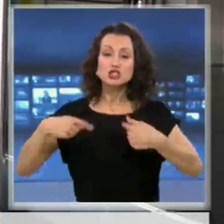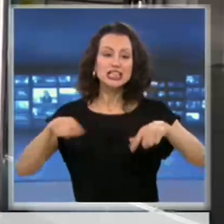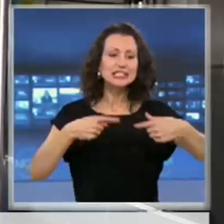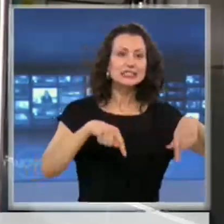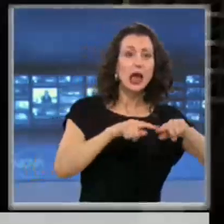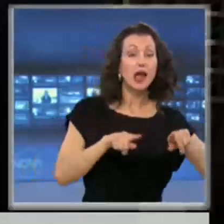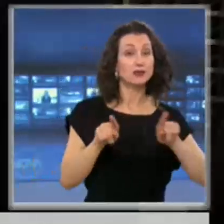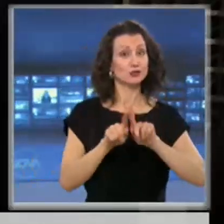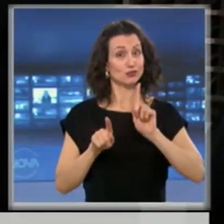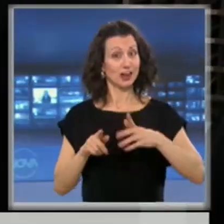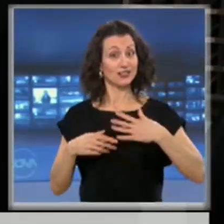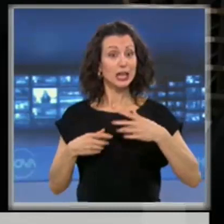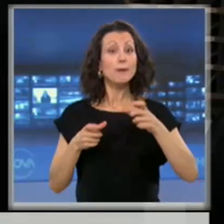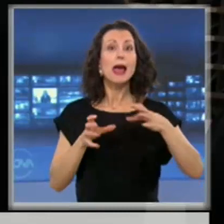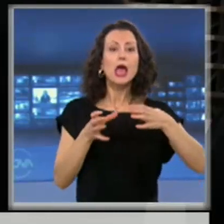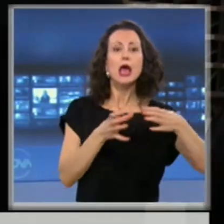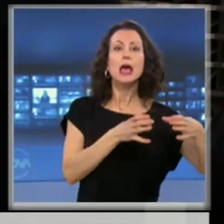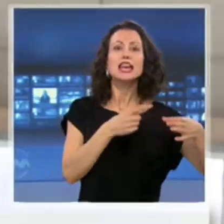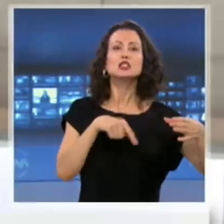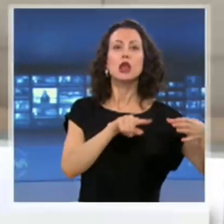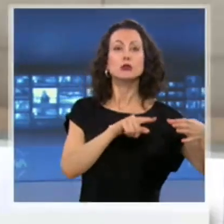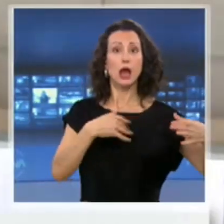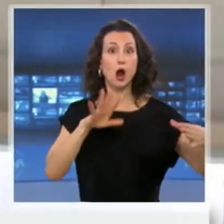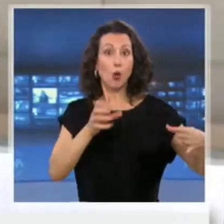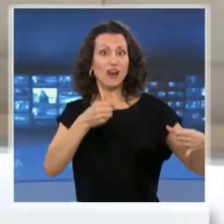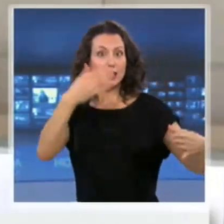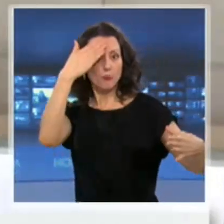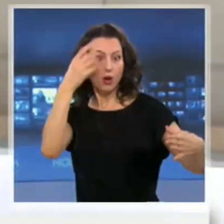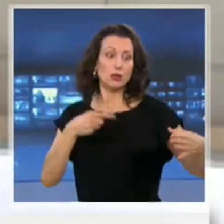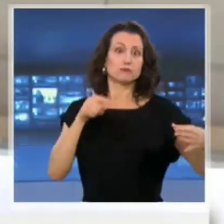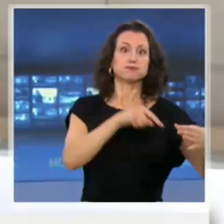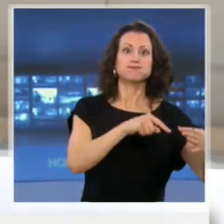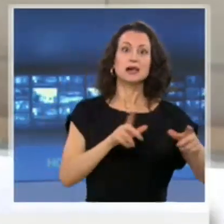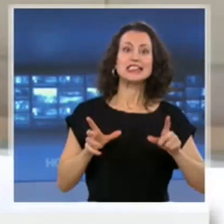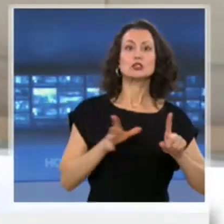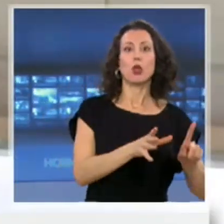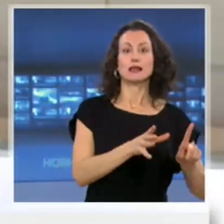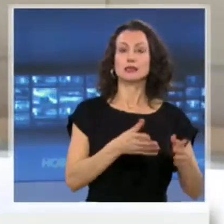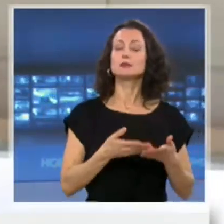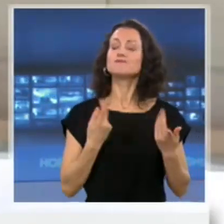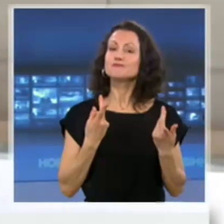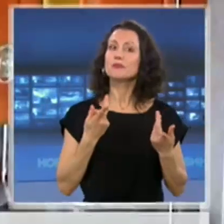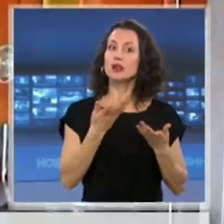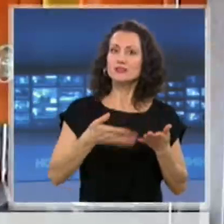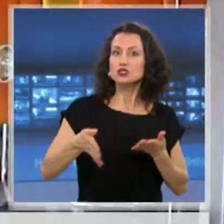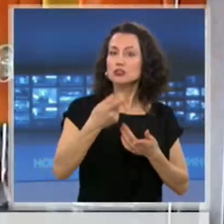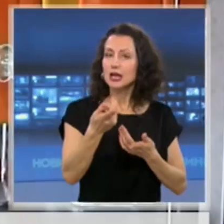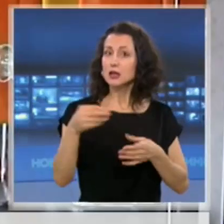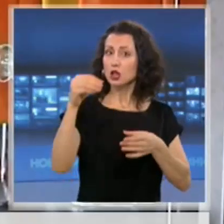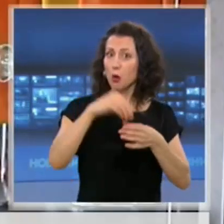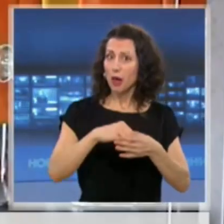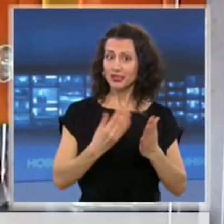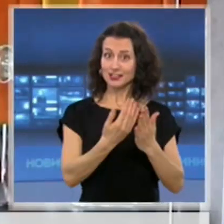спомещения за изолация на заразени при необходимост. Всички тези допълнителни изисквания, това